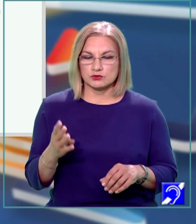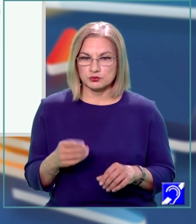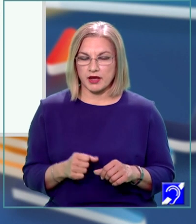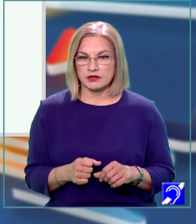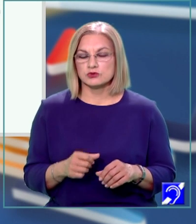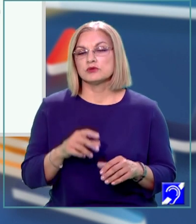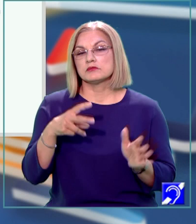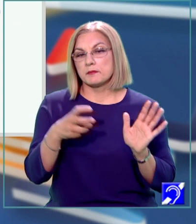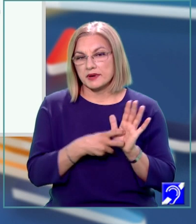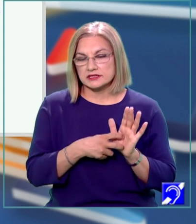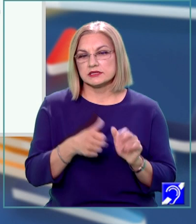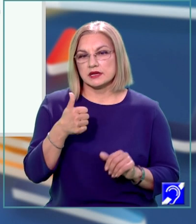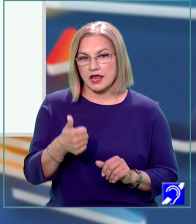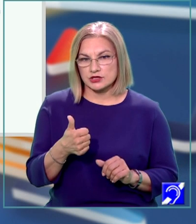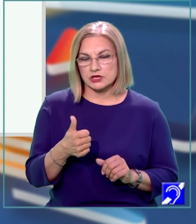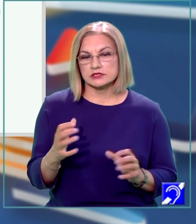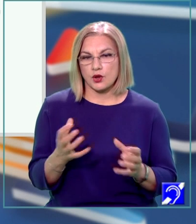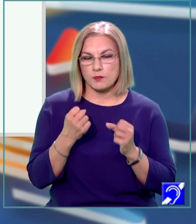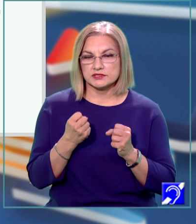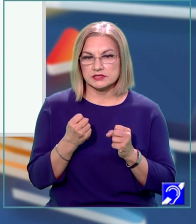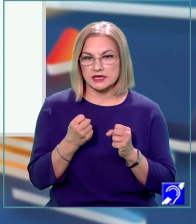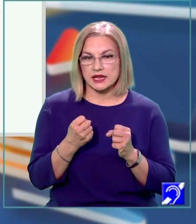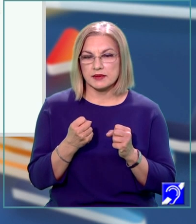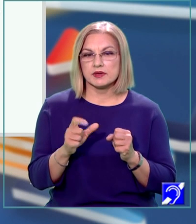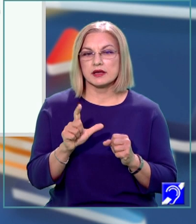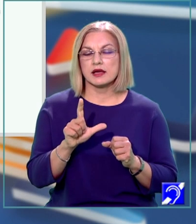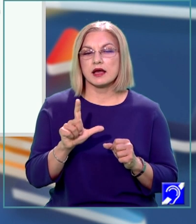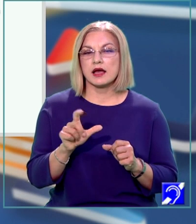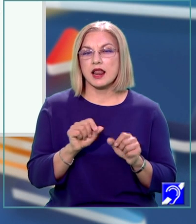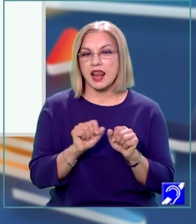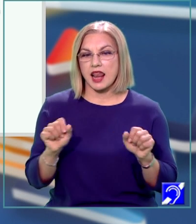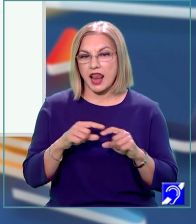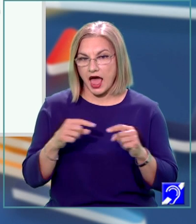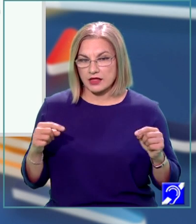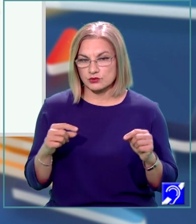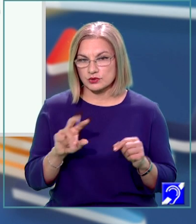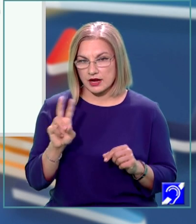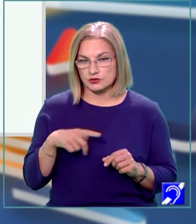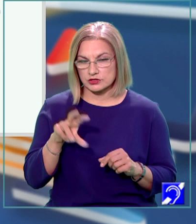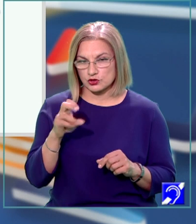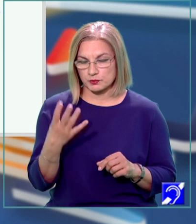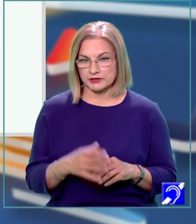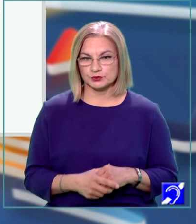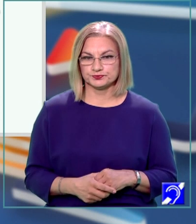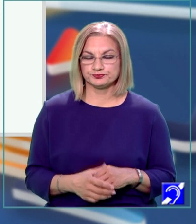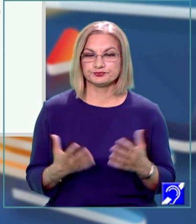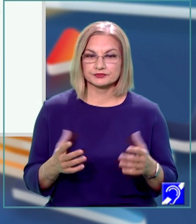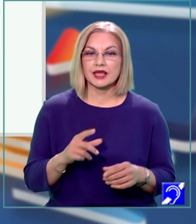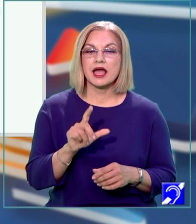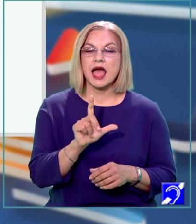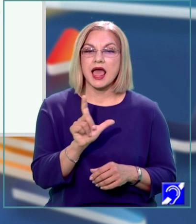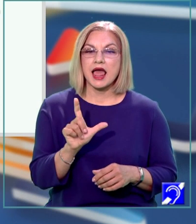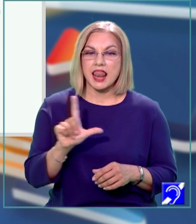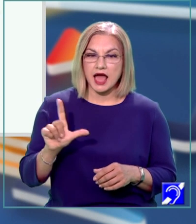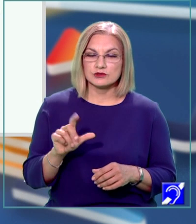prin împărțire la șase, obținem că latură la a doua e egal cu 24. Întrucât latura este